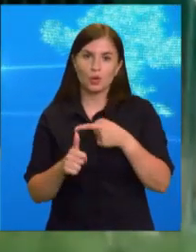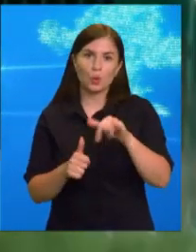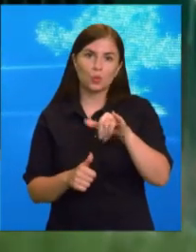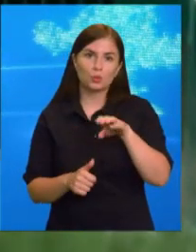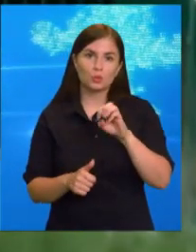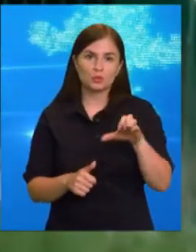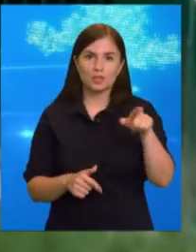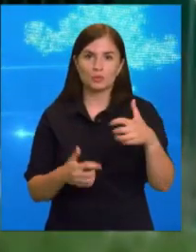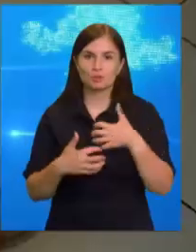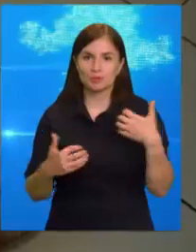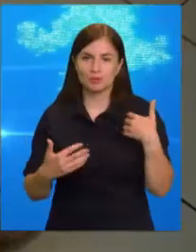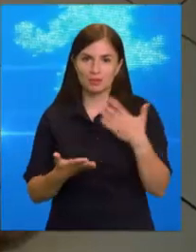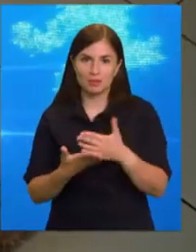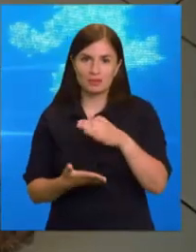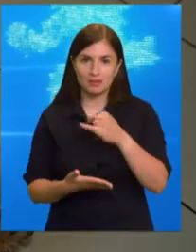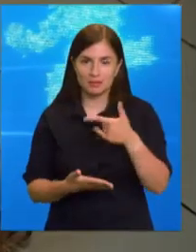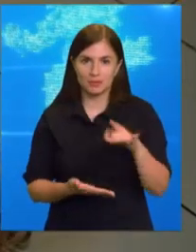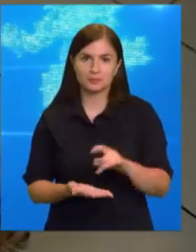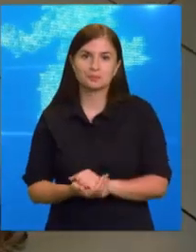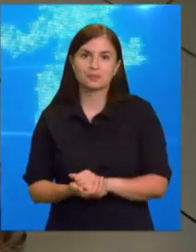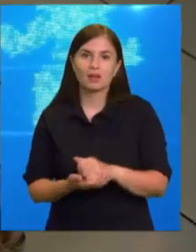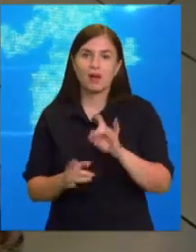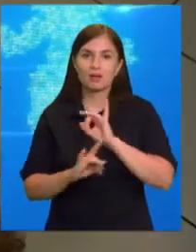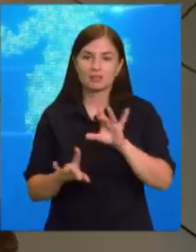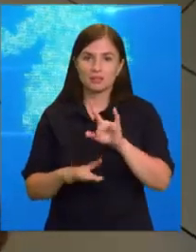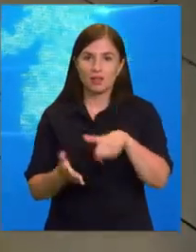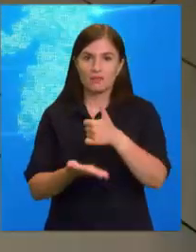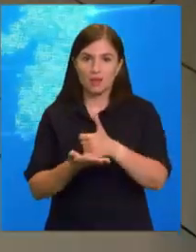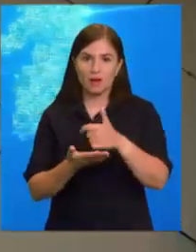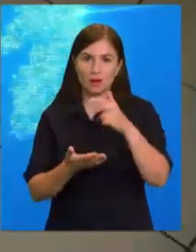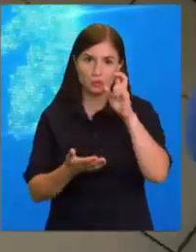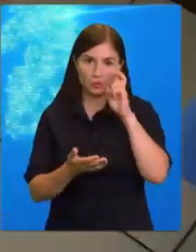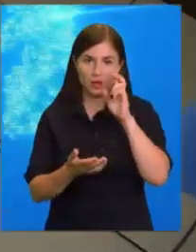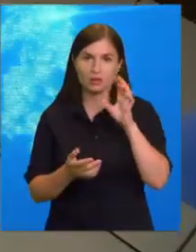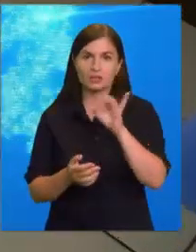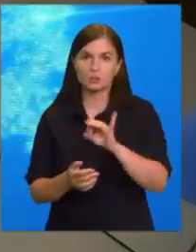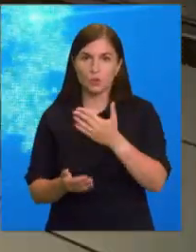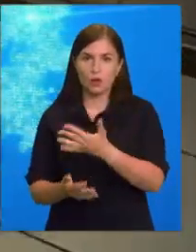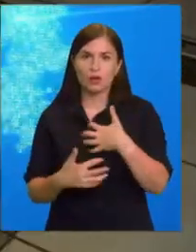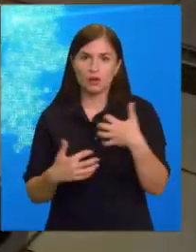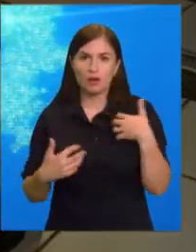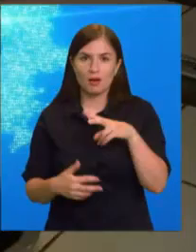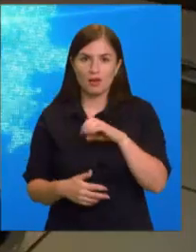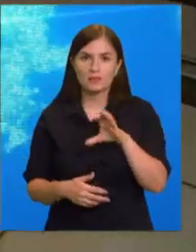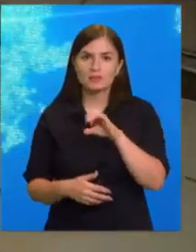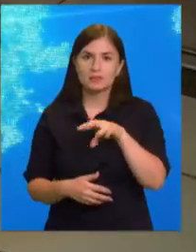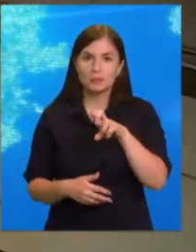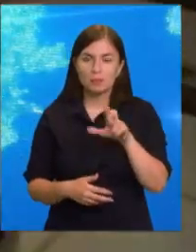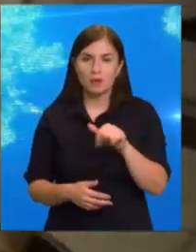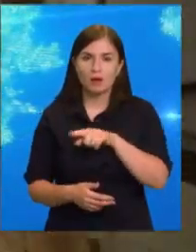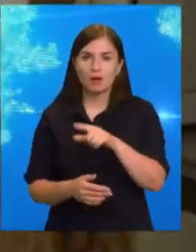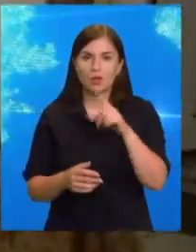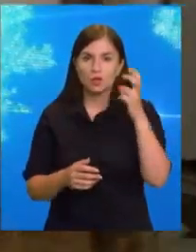амурский тигр и вот эти медвежата. Карен Далакян рассказал главе государства историю львенка Симбы. Животное долгое время находилось во власти так